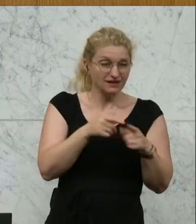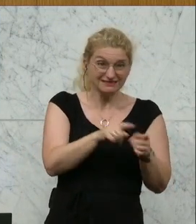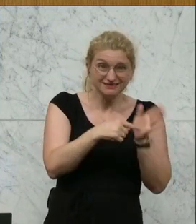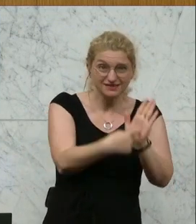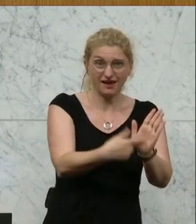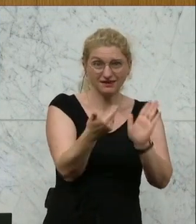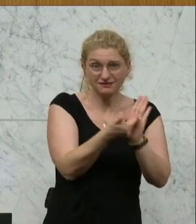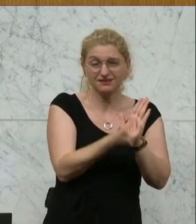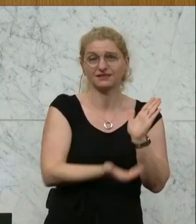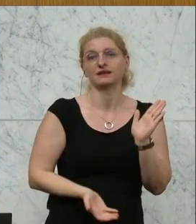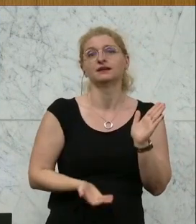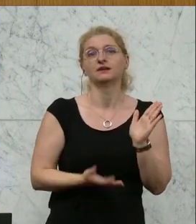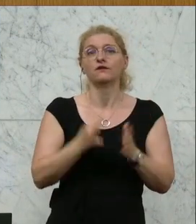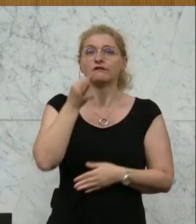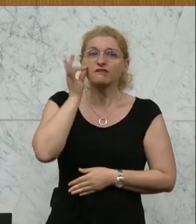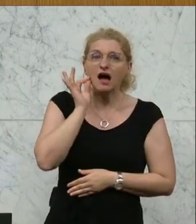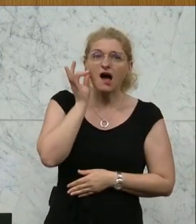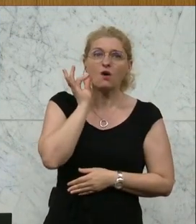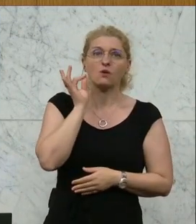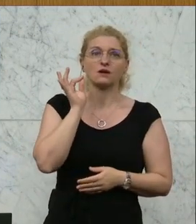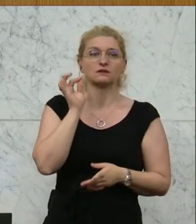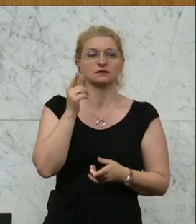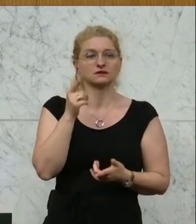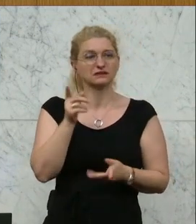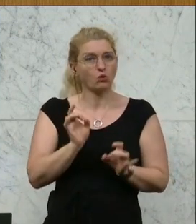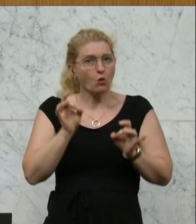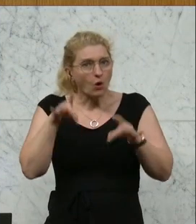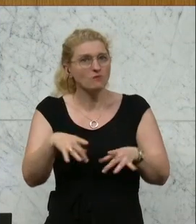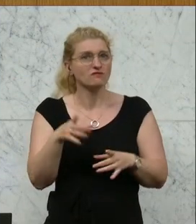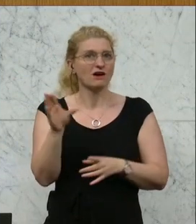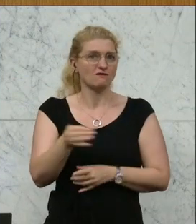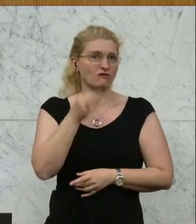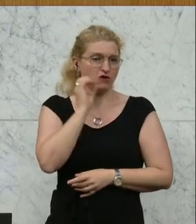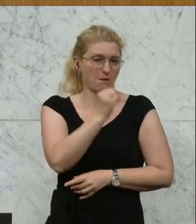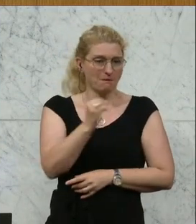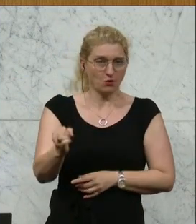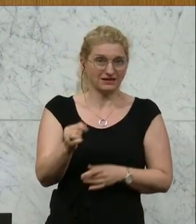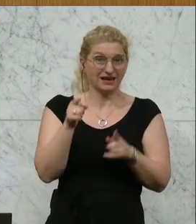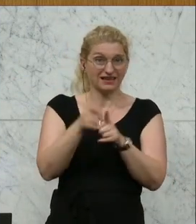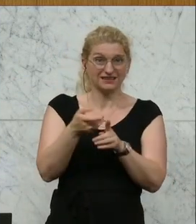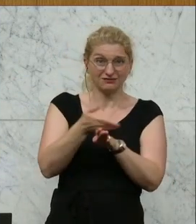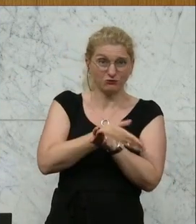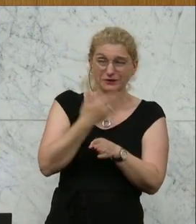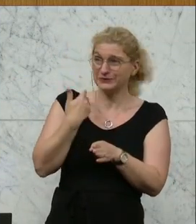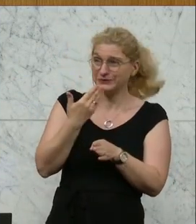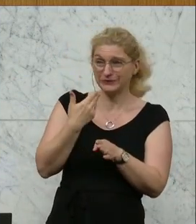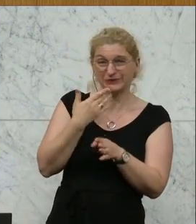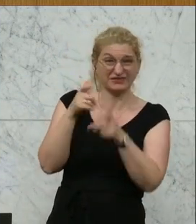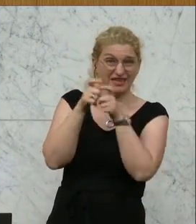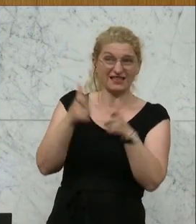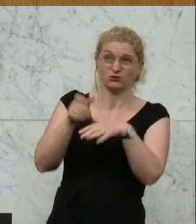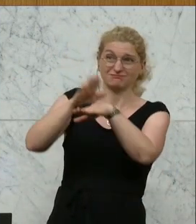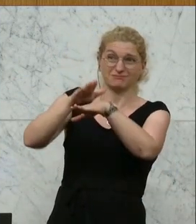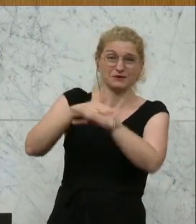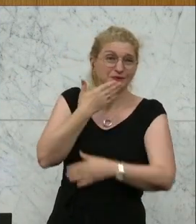Frauen Opfer von Femiziden haben sich noch nicht an die Einrichtungen zuvor gewandt. Und das,